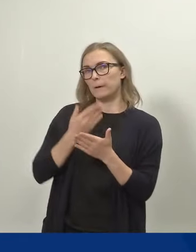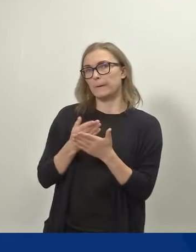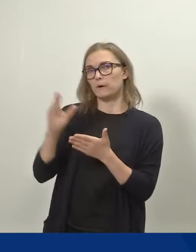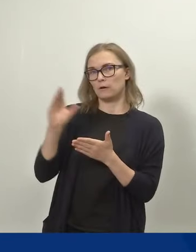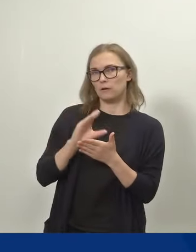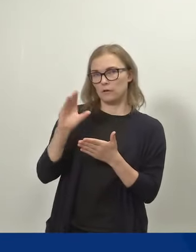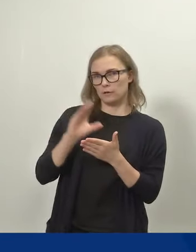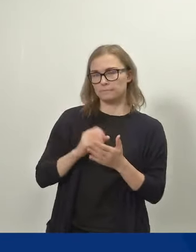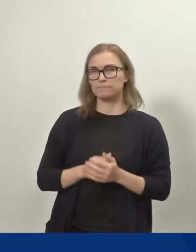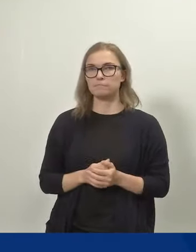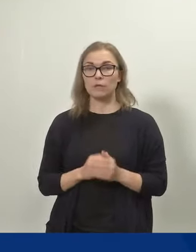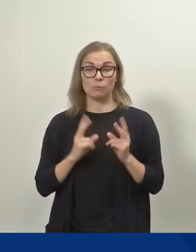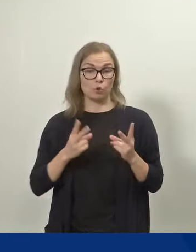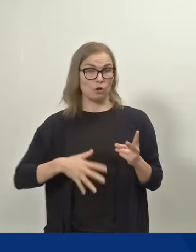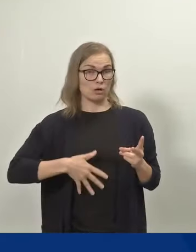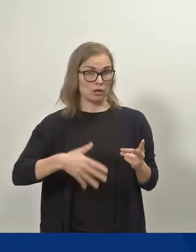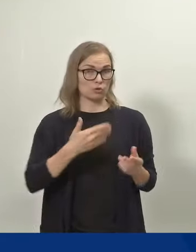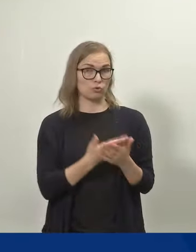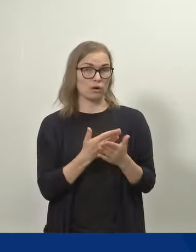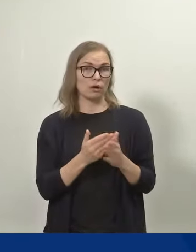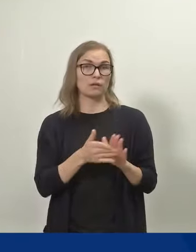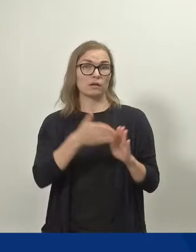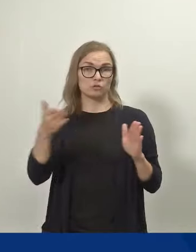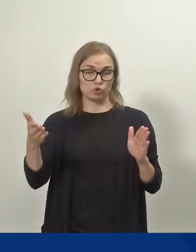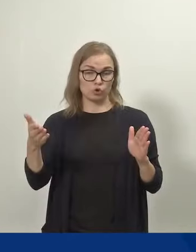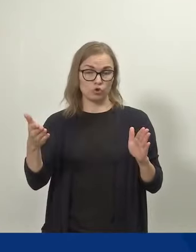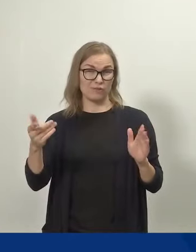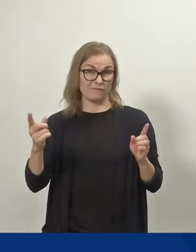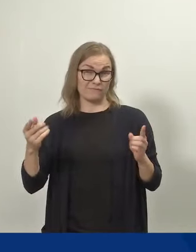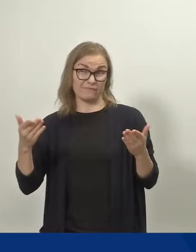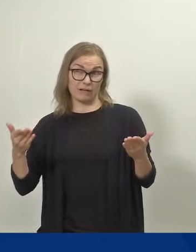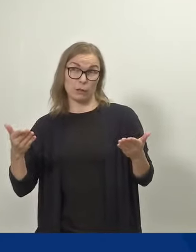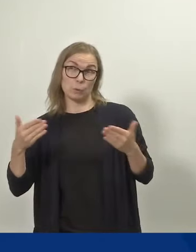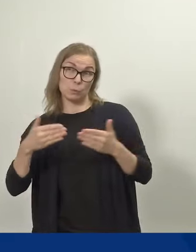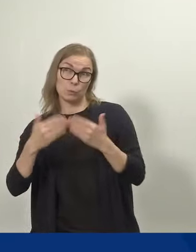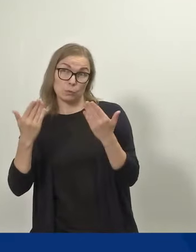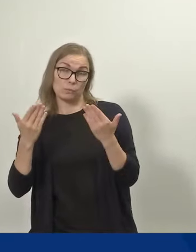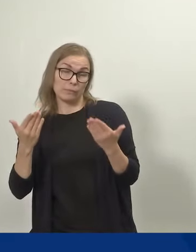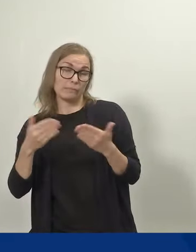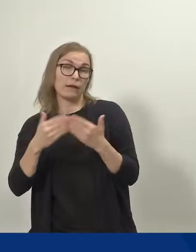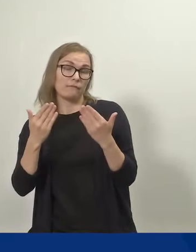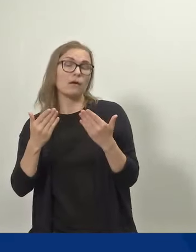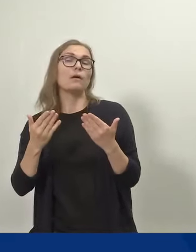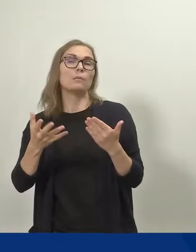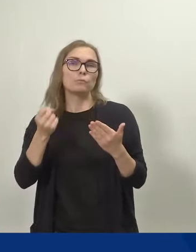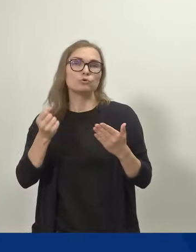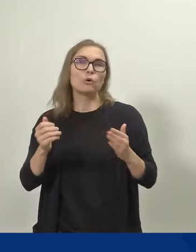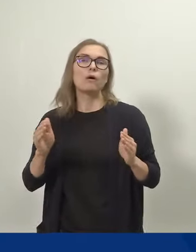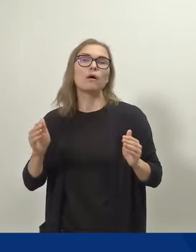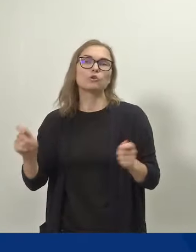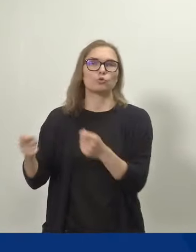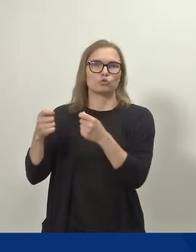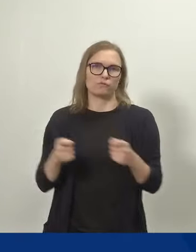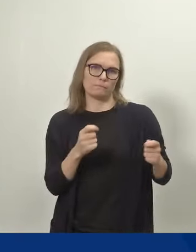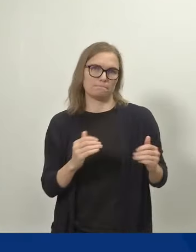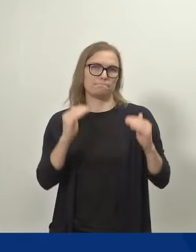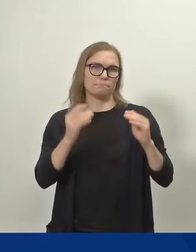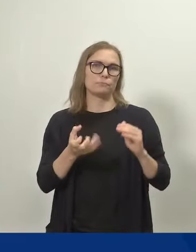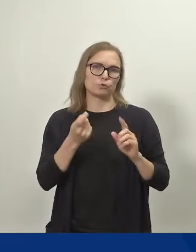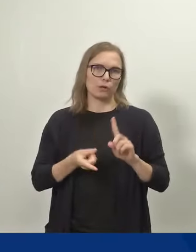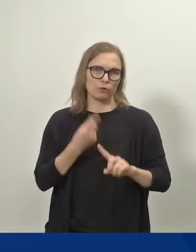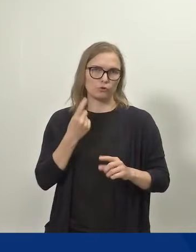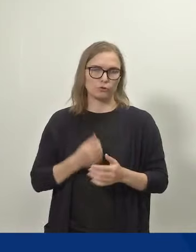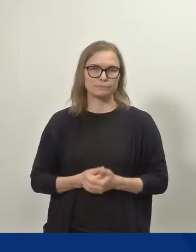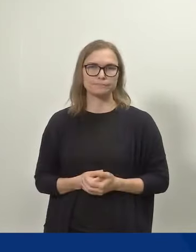raskausraha-jakson voisi aloittaa nykyistä äitiysrahaa joustavammin. Uudistus lähtee